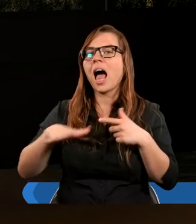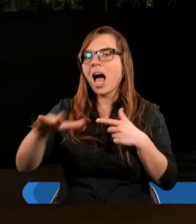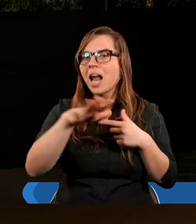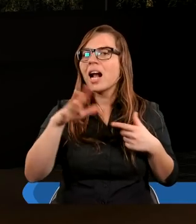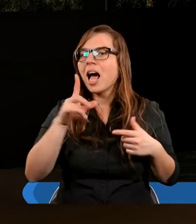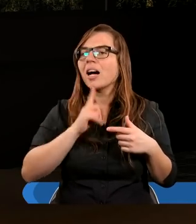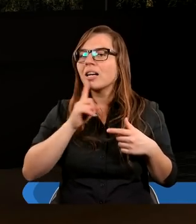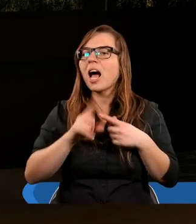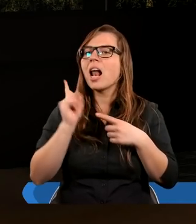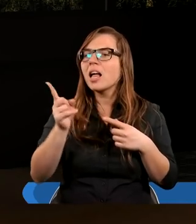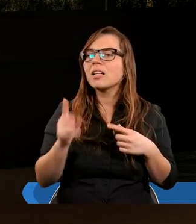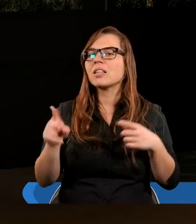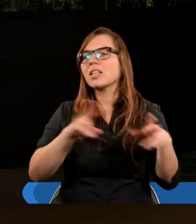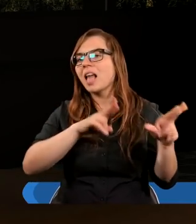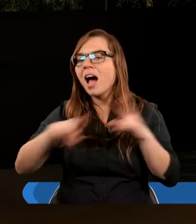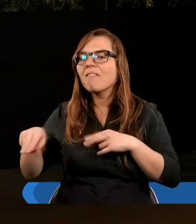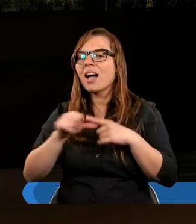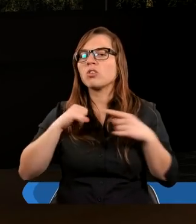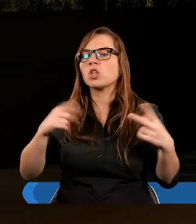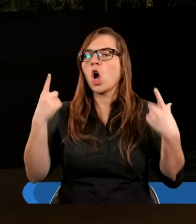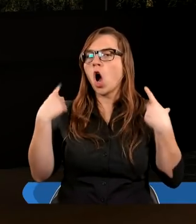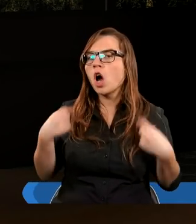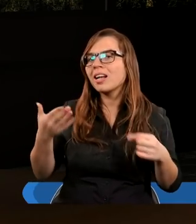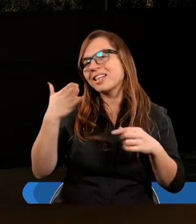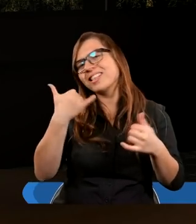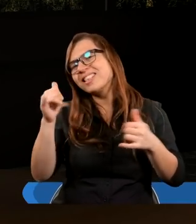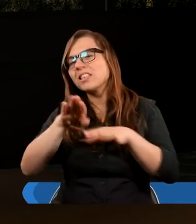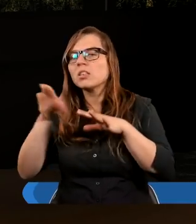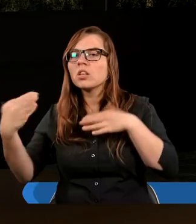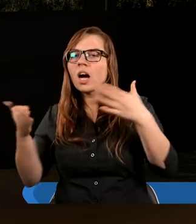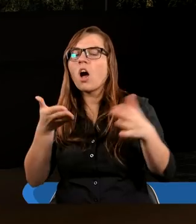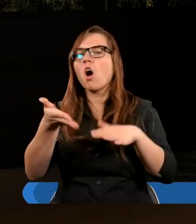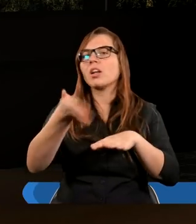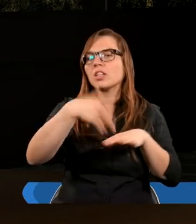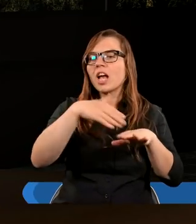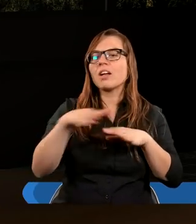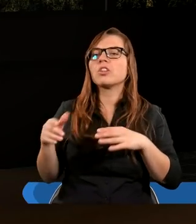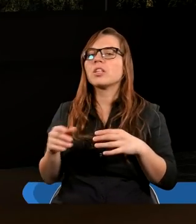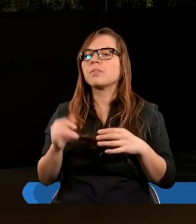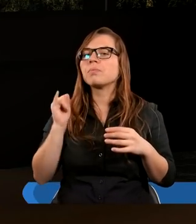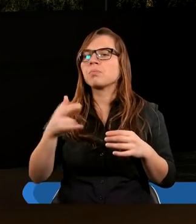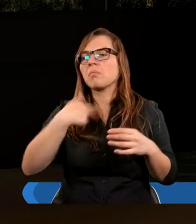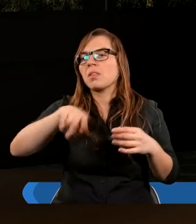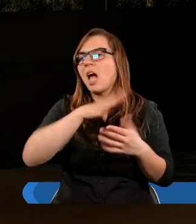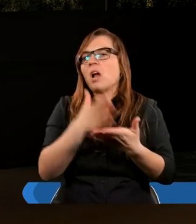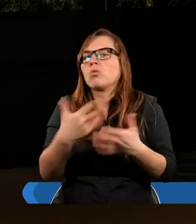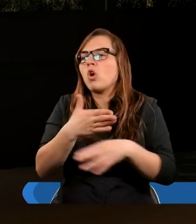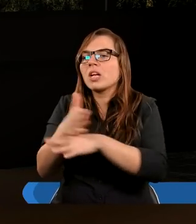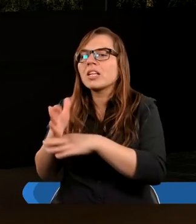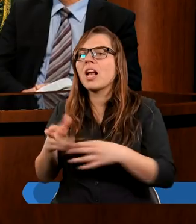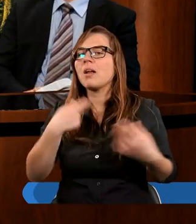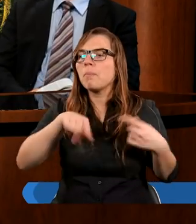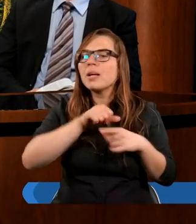a jednak nawracają się osoby z tamtych stron, z tamtych rejonów i nas już to nie dzieli.